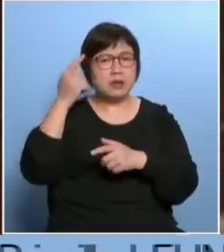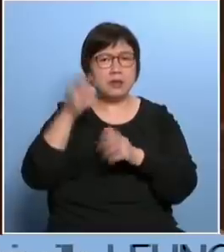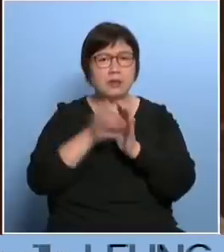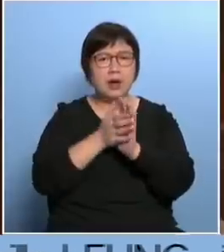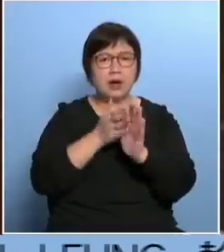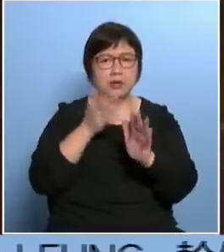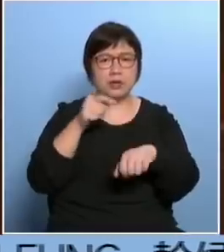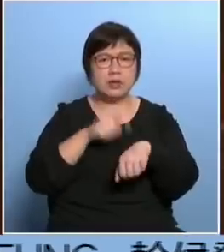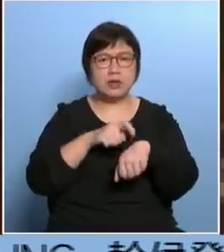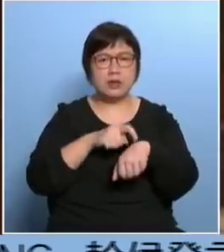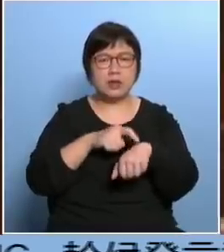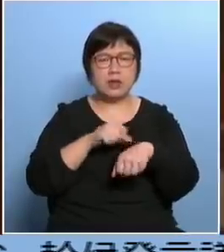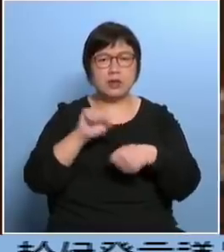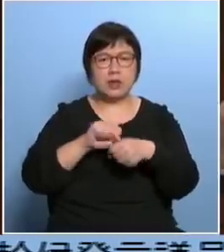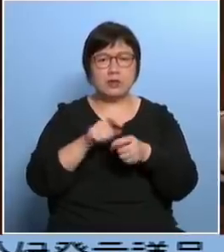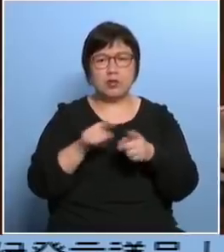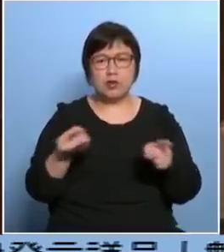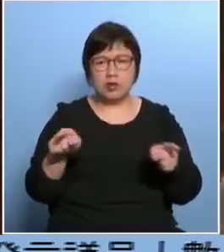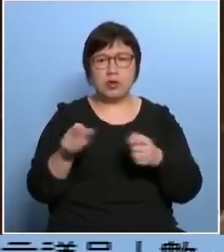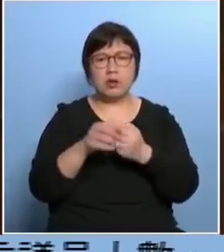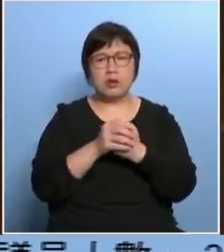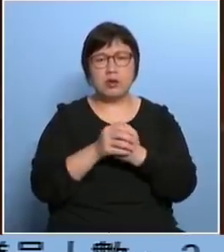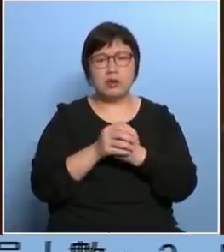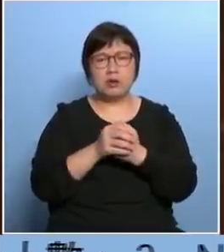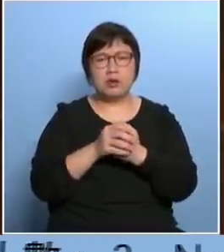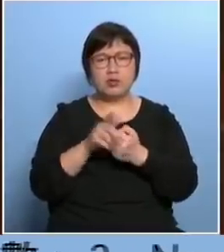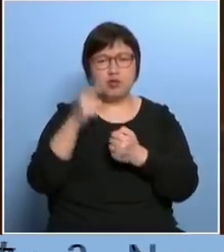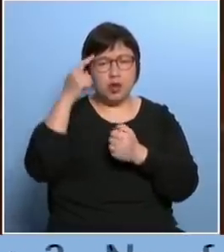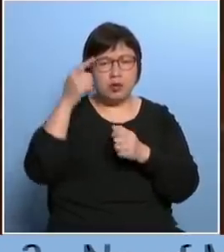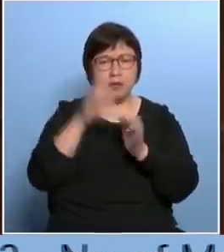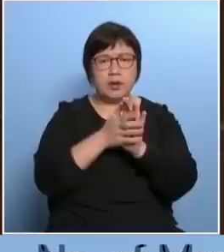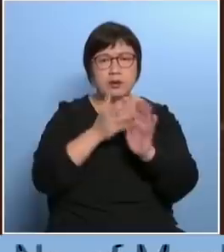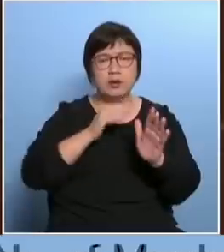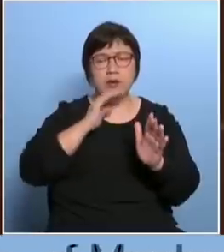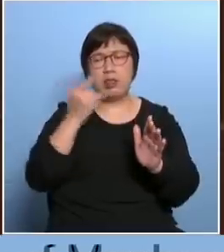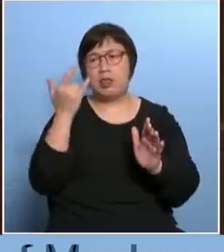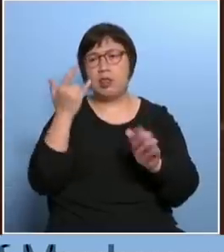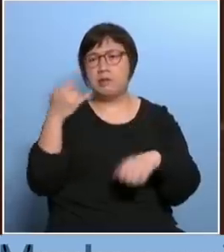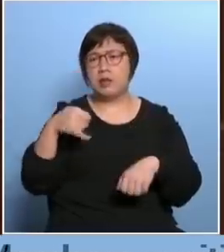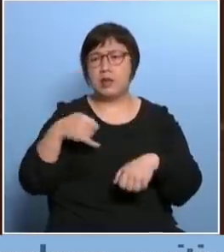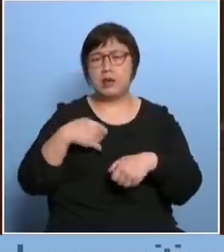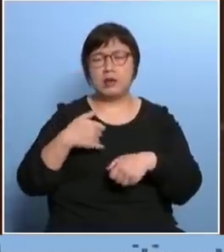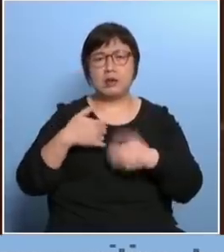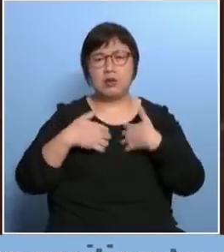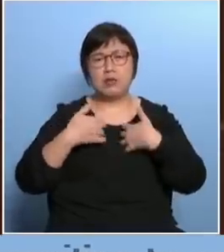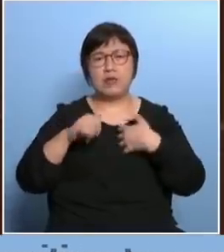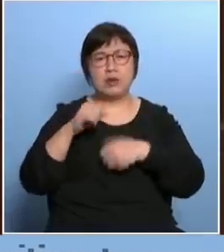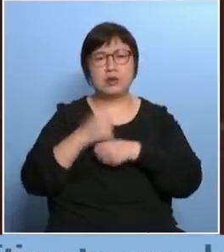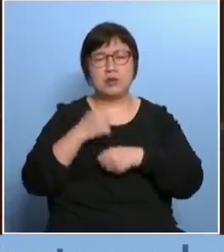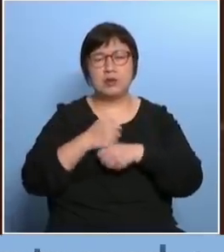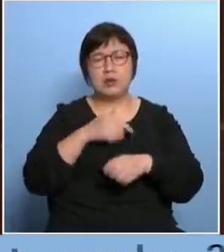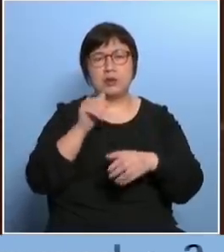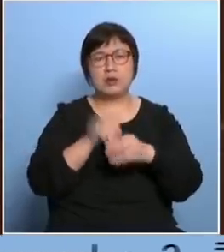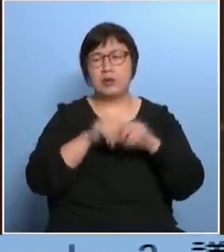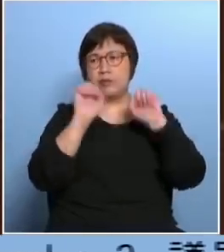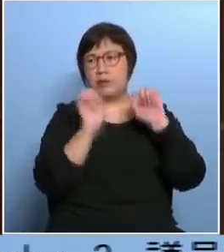时间延长然后令到那些本来有新排队的人就说等这么久我不行我要赶上班我不投了很多